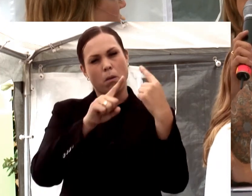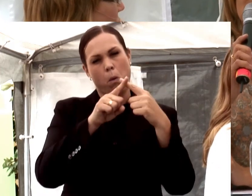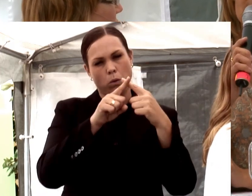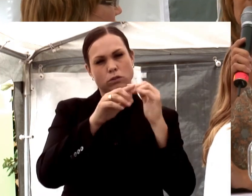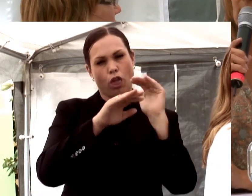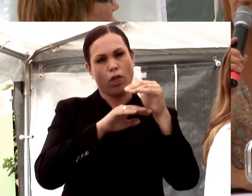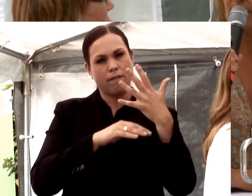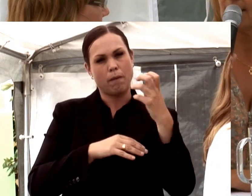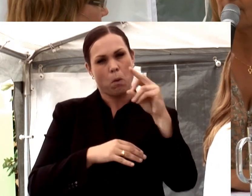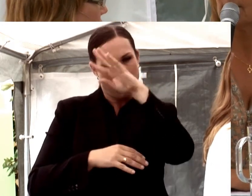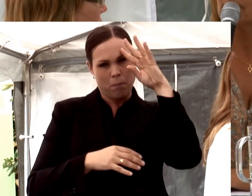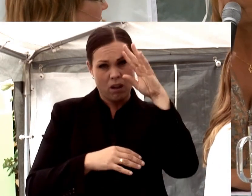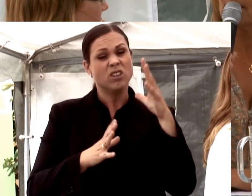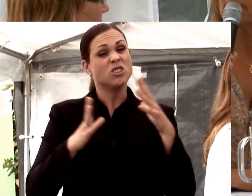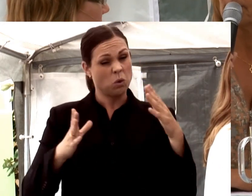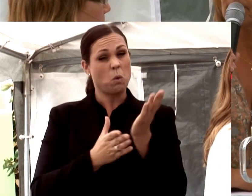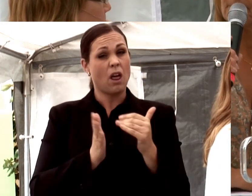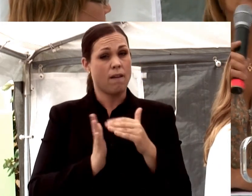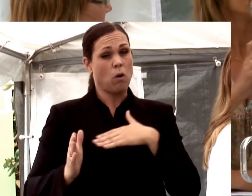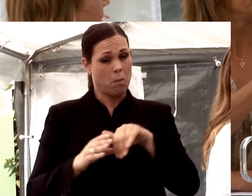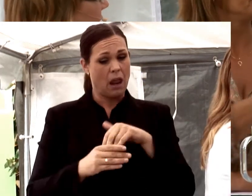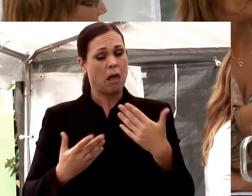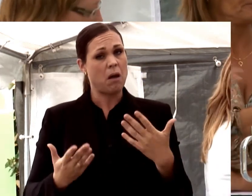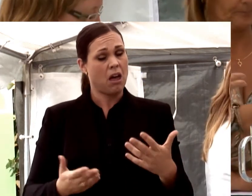stor andel av våra medlemmar som är. Tackar.